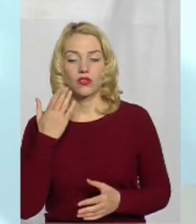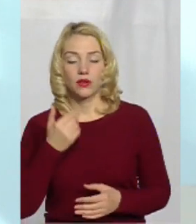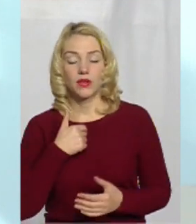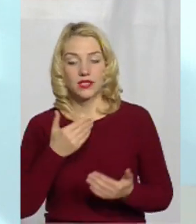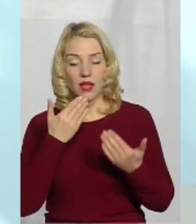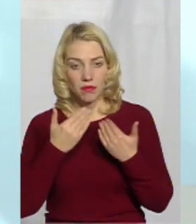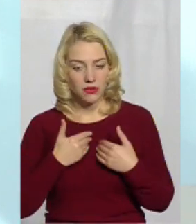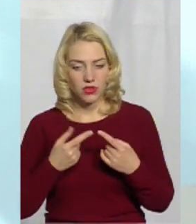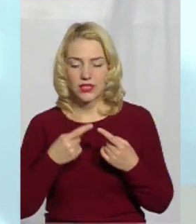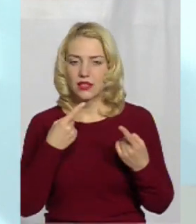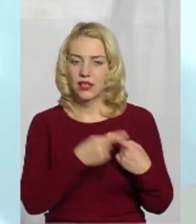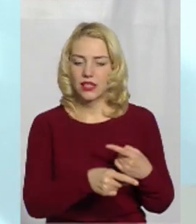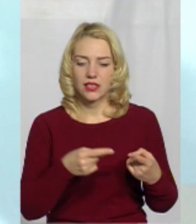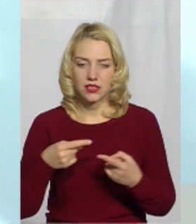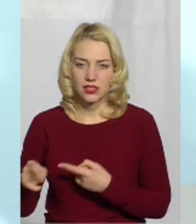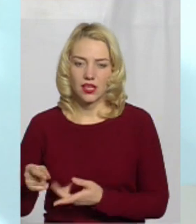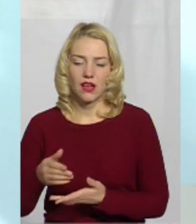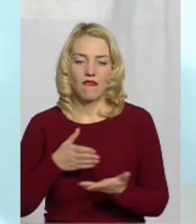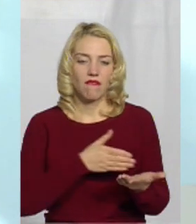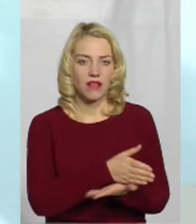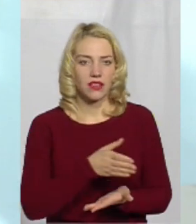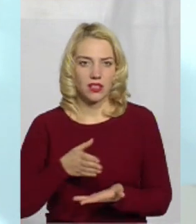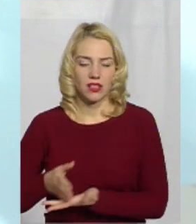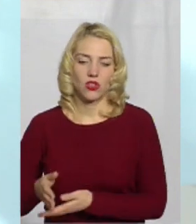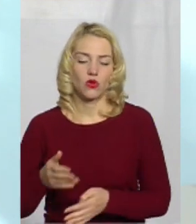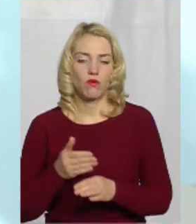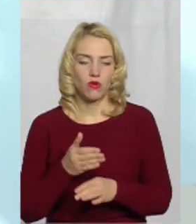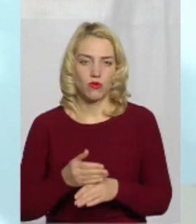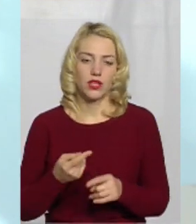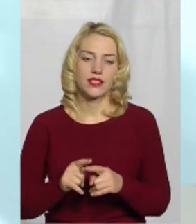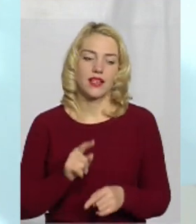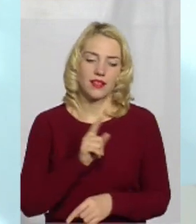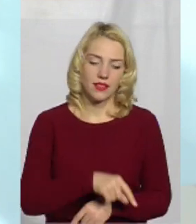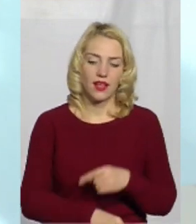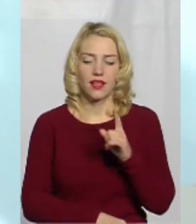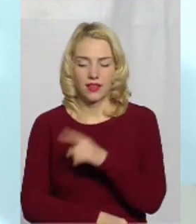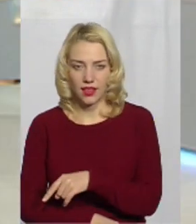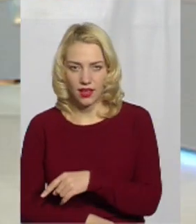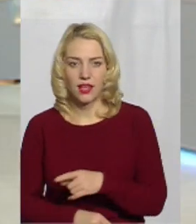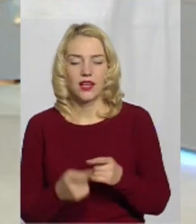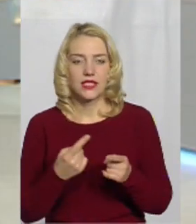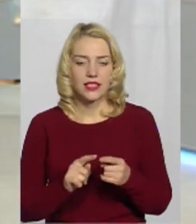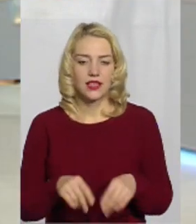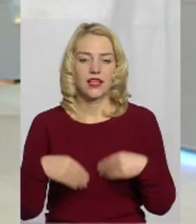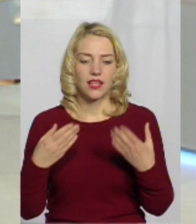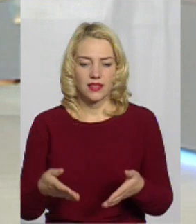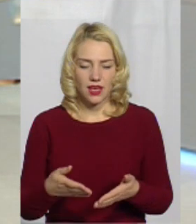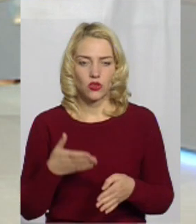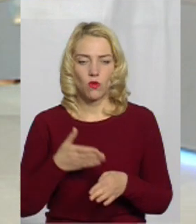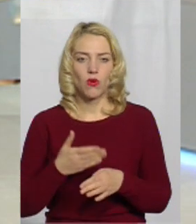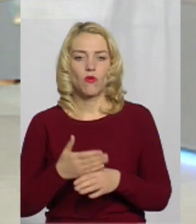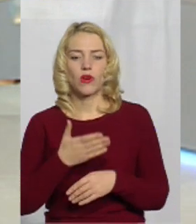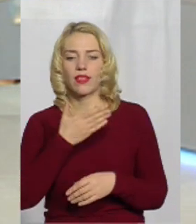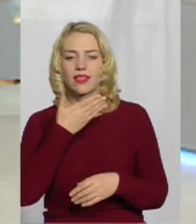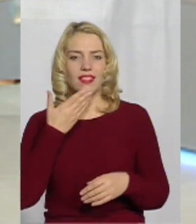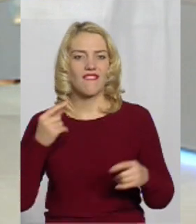все-таки це різні види допомоги. Вони і та, і інша. Це надання допомоги невіліковним хворим, але якщо